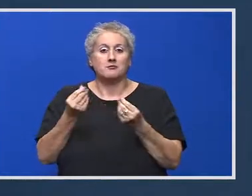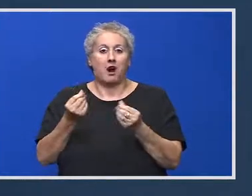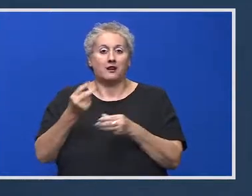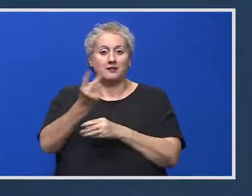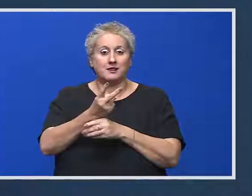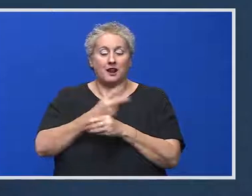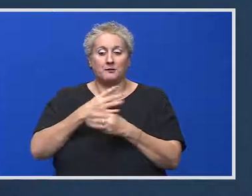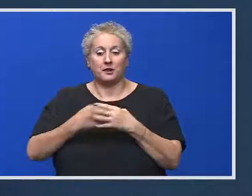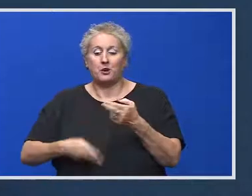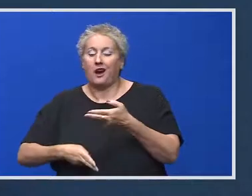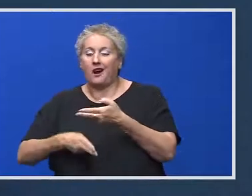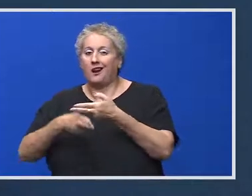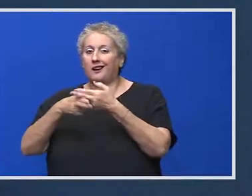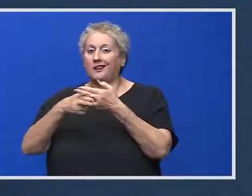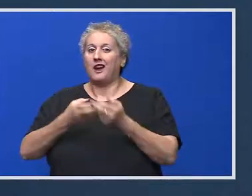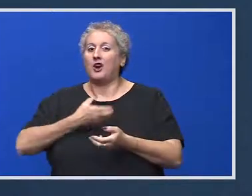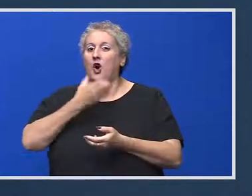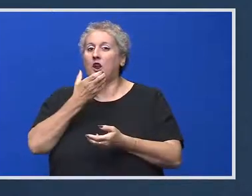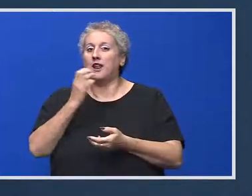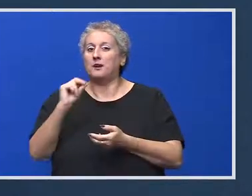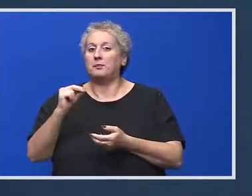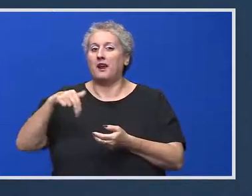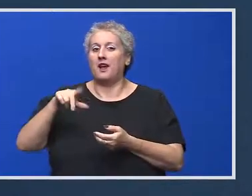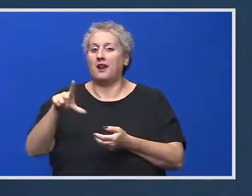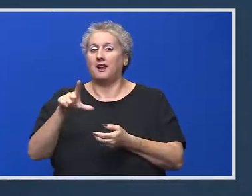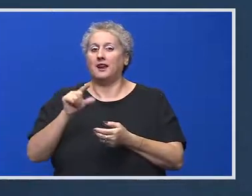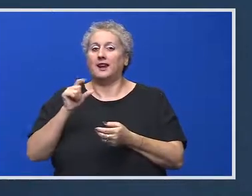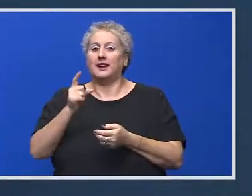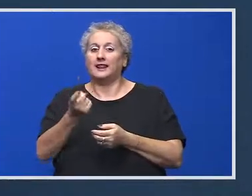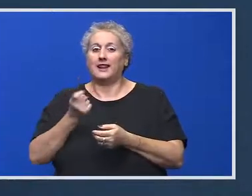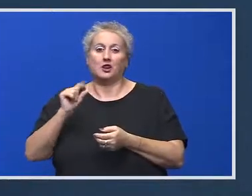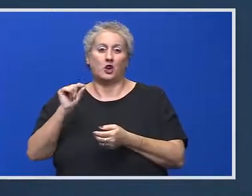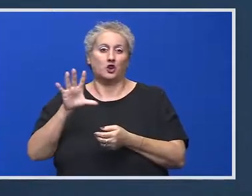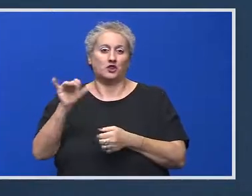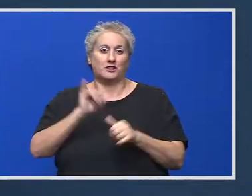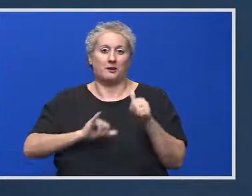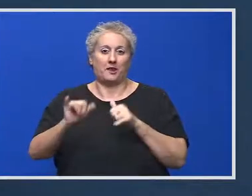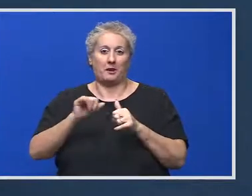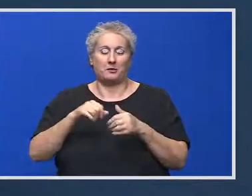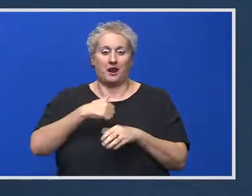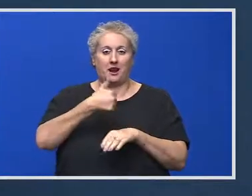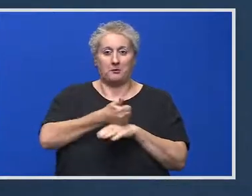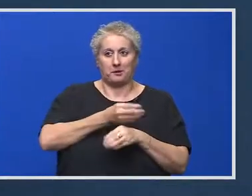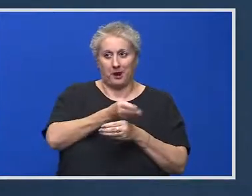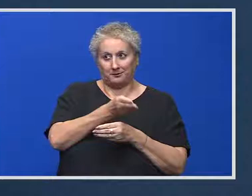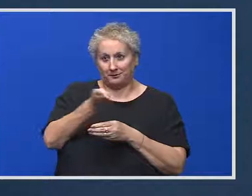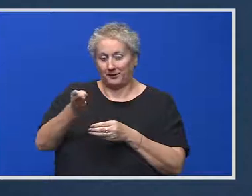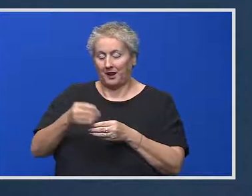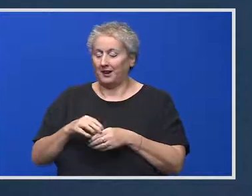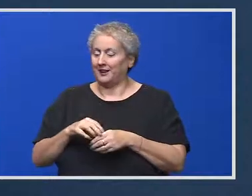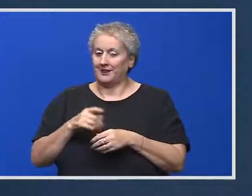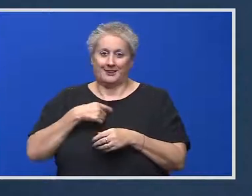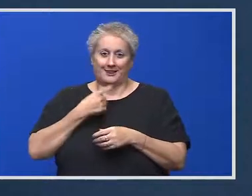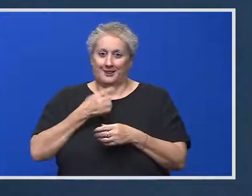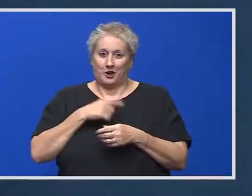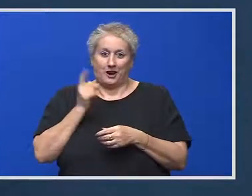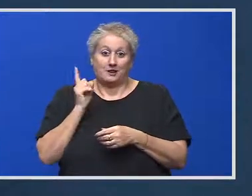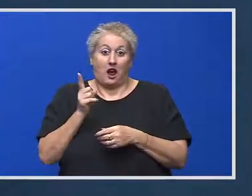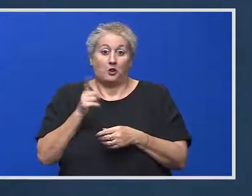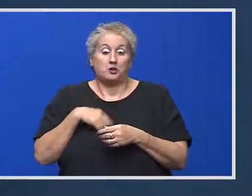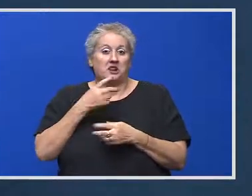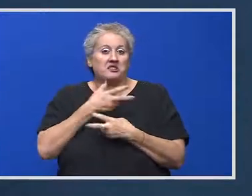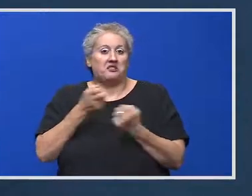simpatia și sprijinul la ungresul PNL din 25 septembrie. O acuzație fără sens și pe care o resping